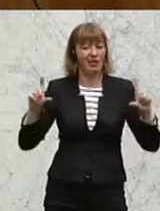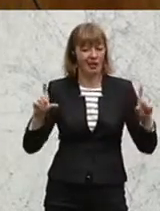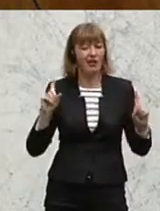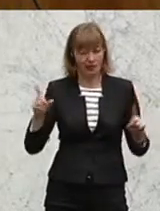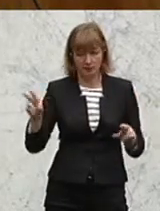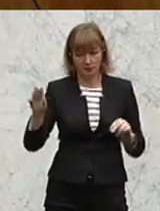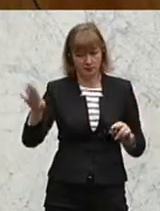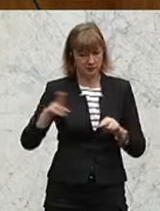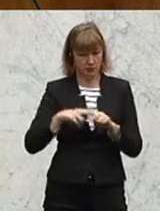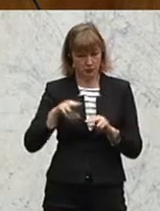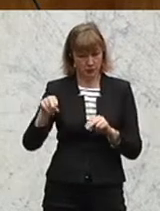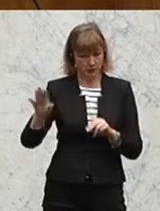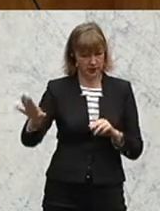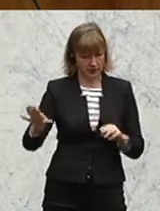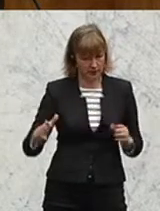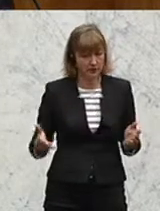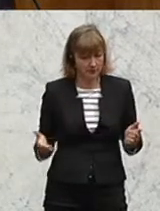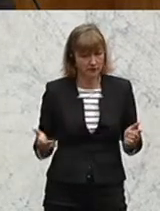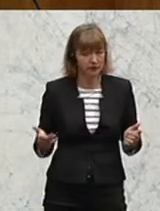dürfen da nachher reden, Sie dürfen nachher reden,